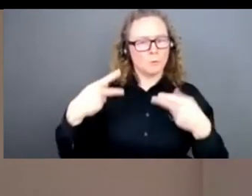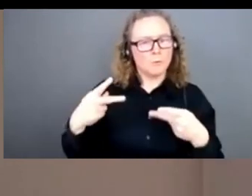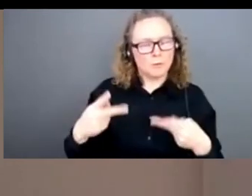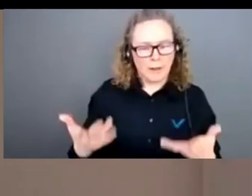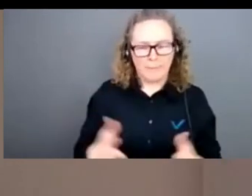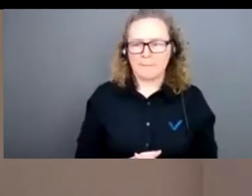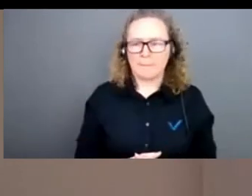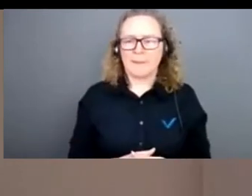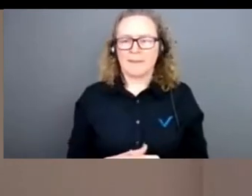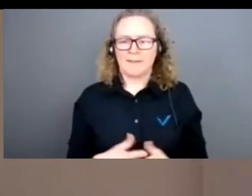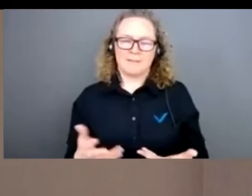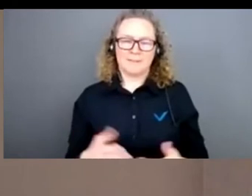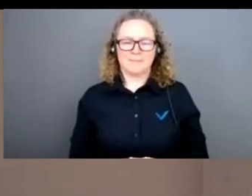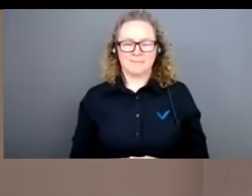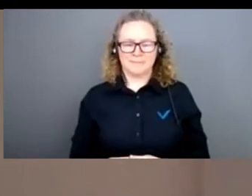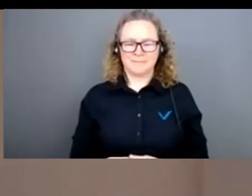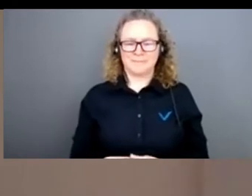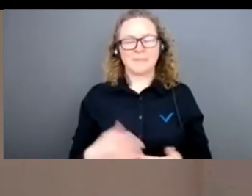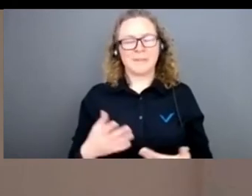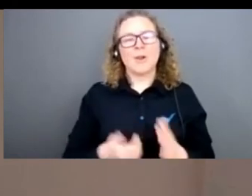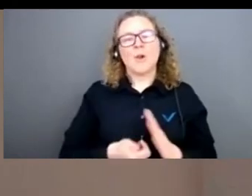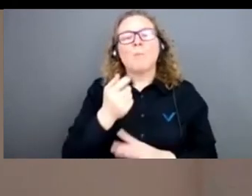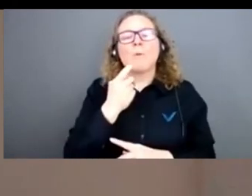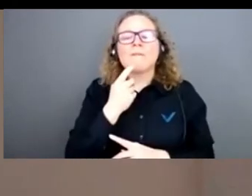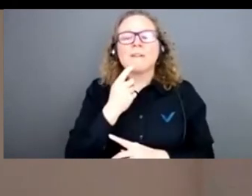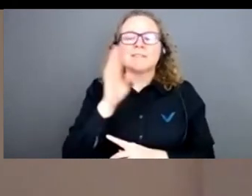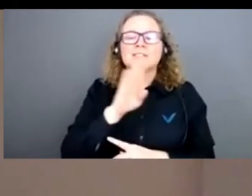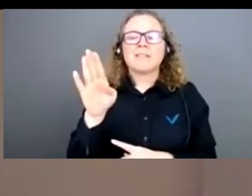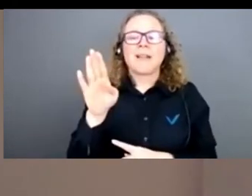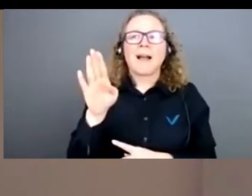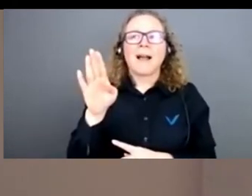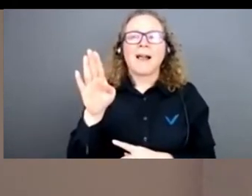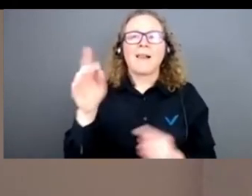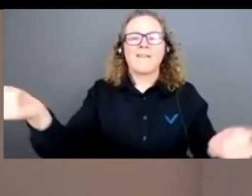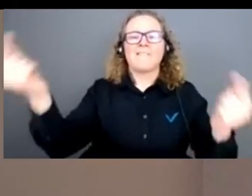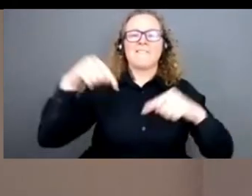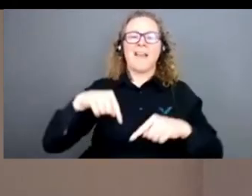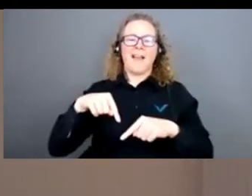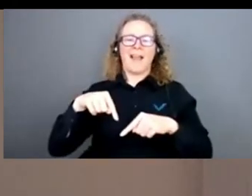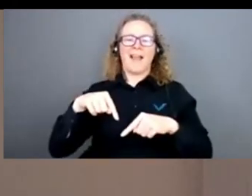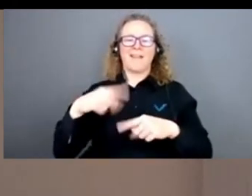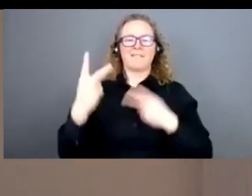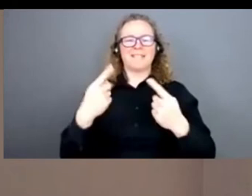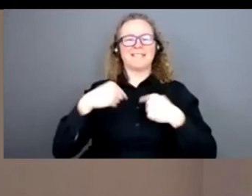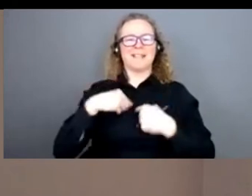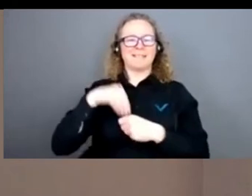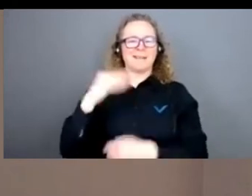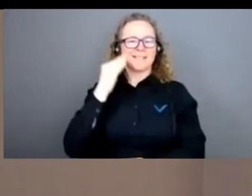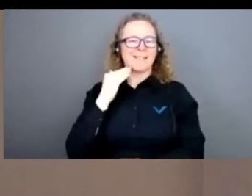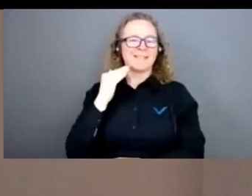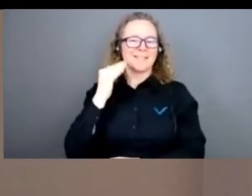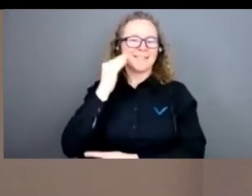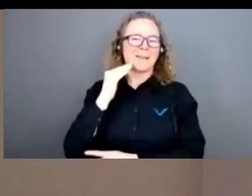Des gens de très, très haut niveau. Mais c'est plus facile, en général, de les faire venir à Santa Barbara, surtout au mois de janvier,